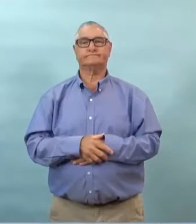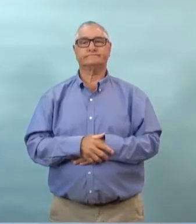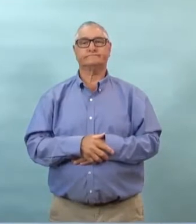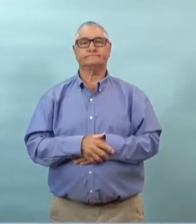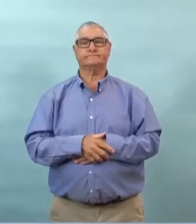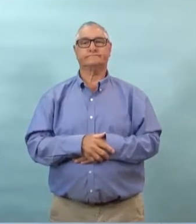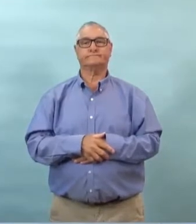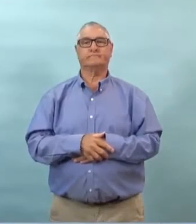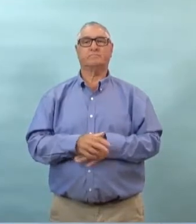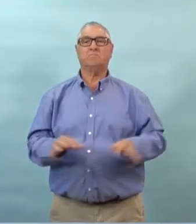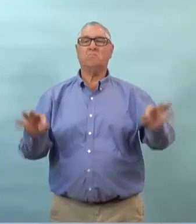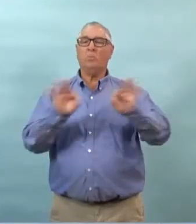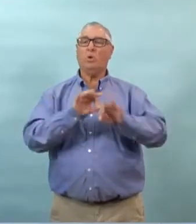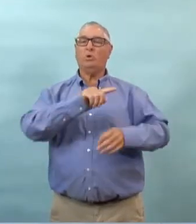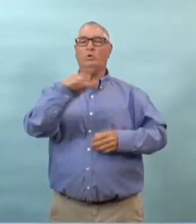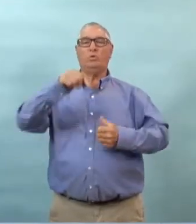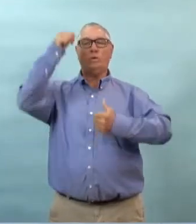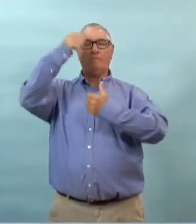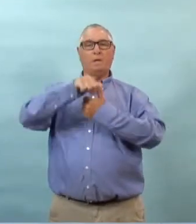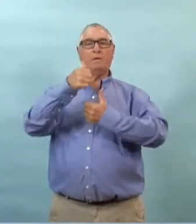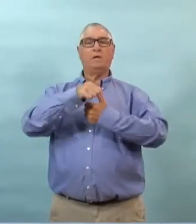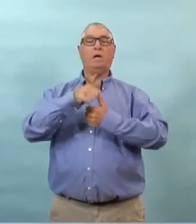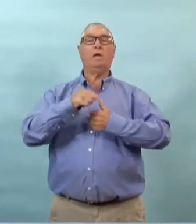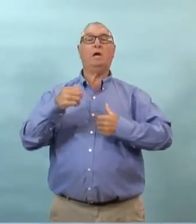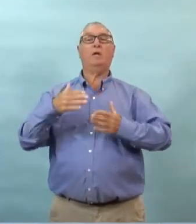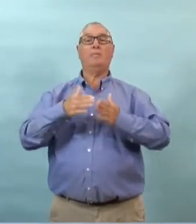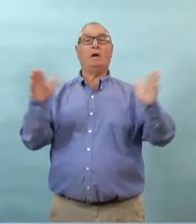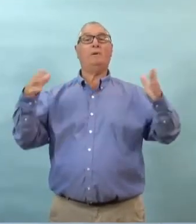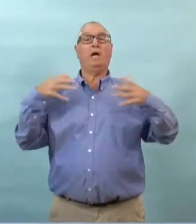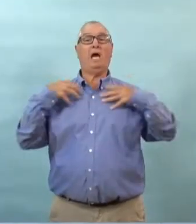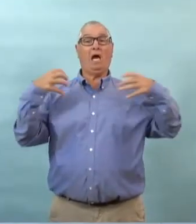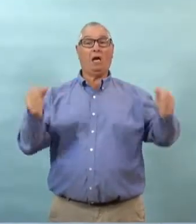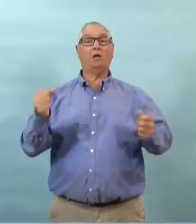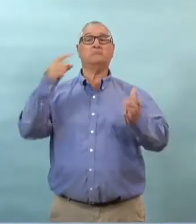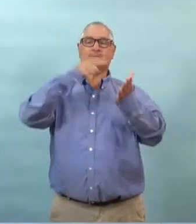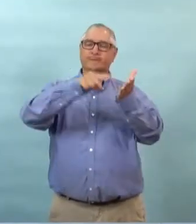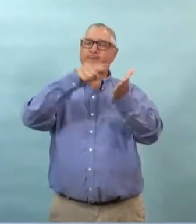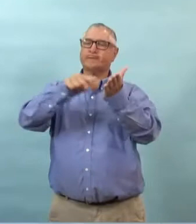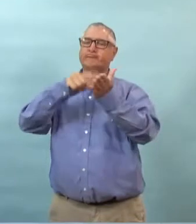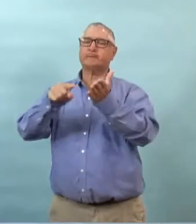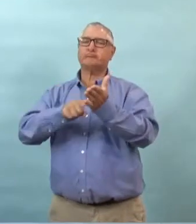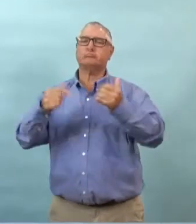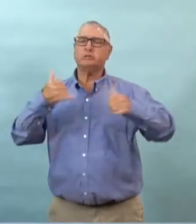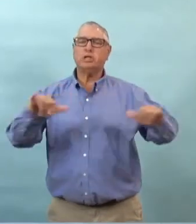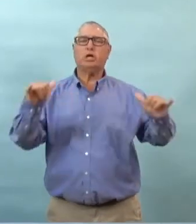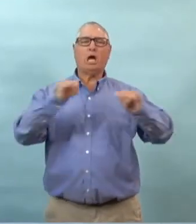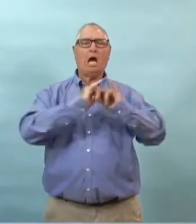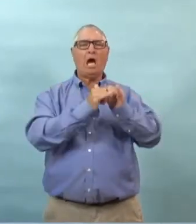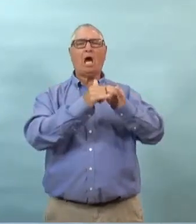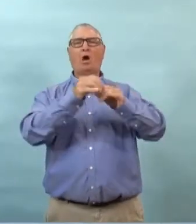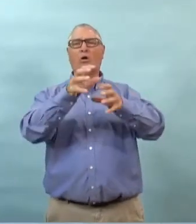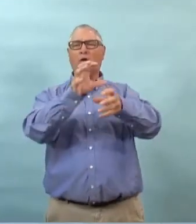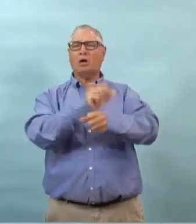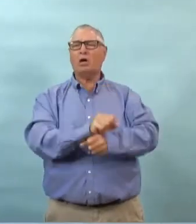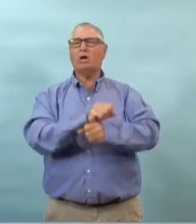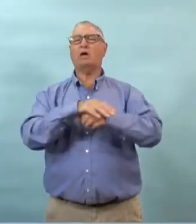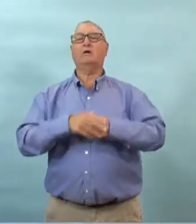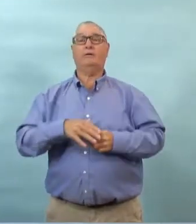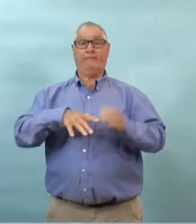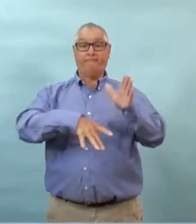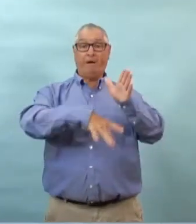je veux que les manitobains se rappelle que les autorités de santé publique font des enquêtes